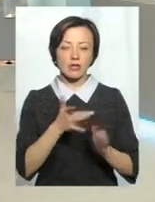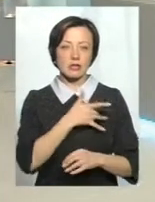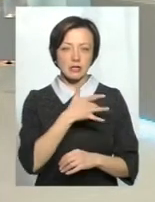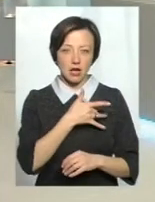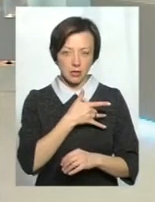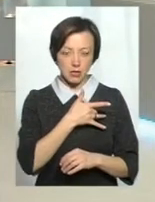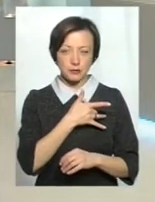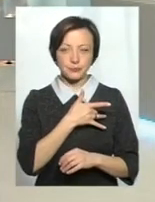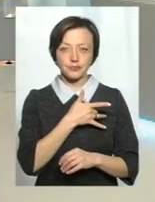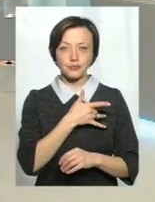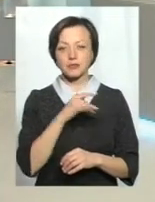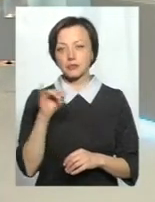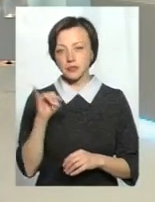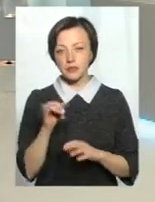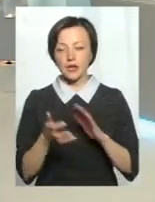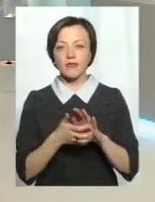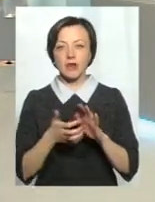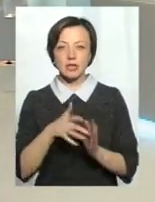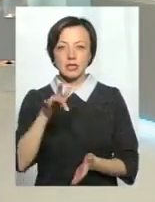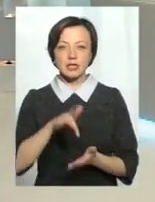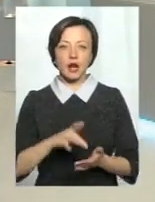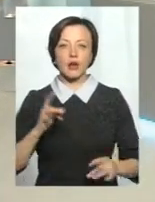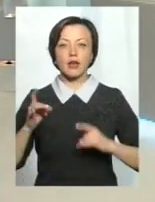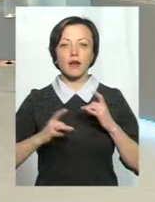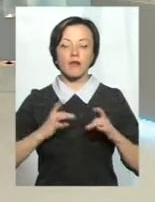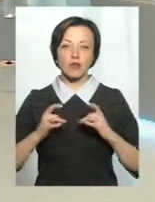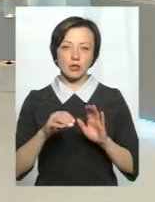і вадах центральної нервової системи.